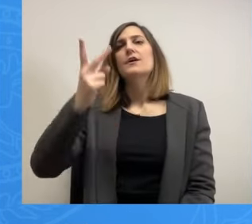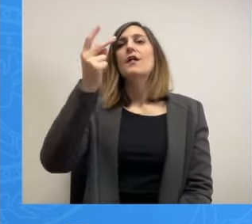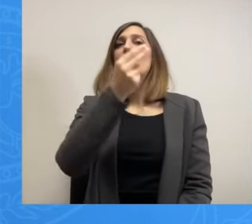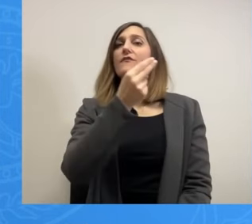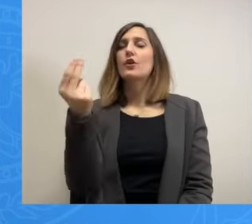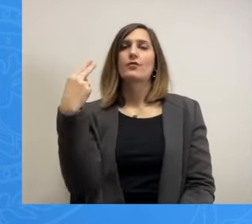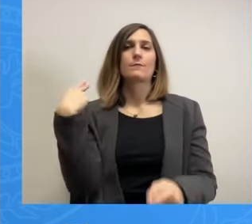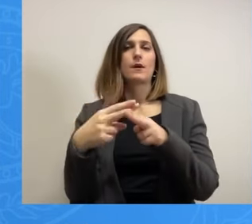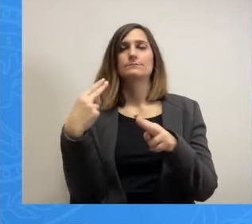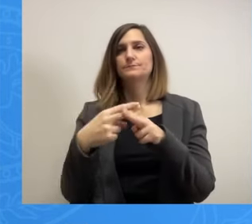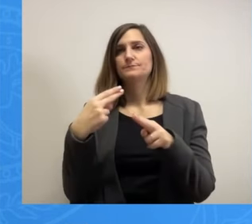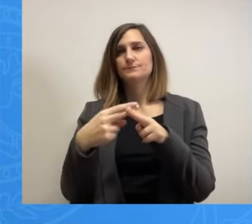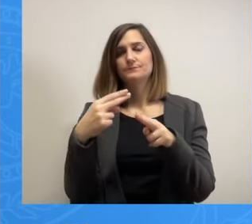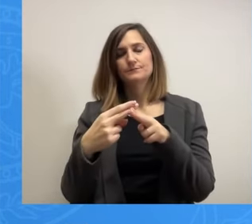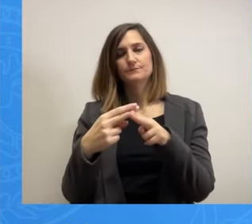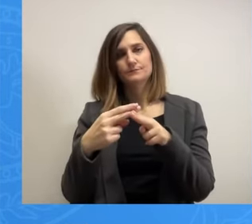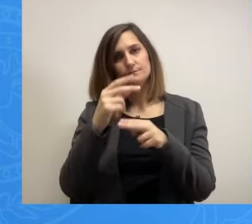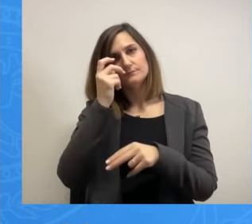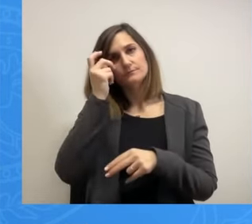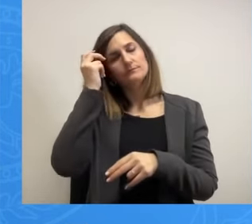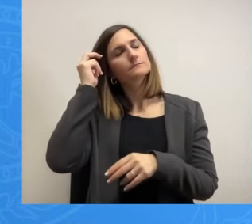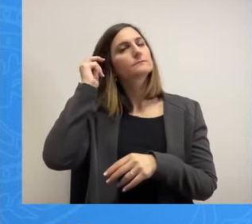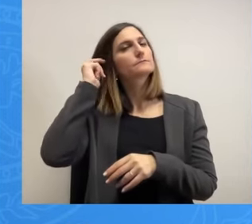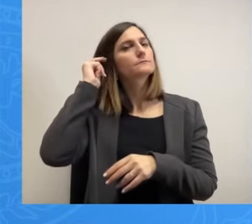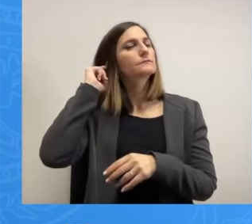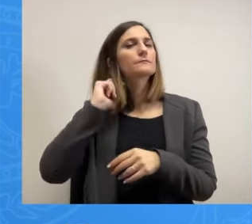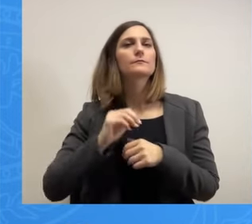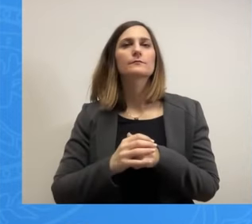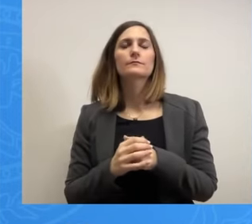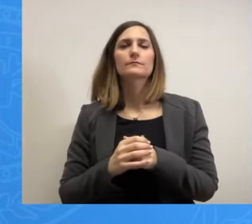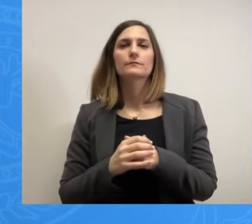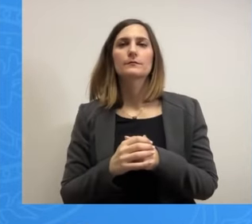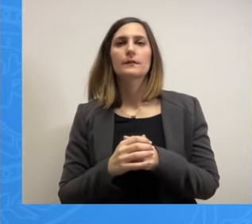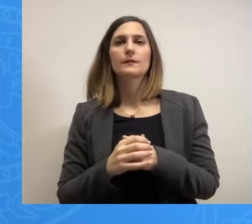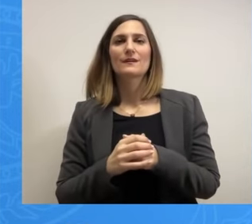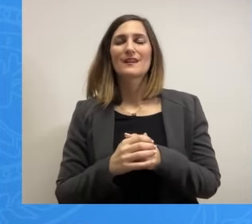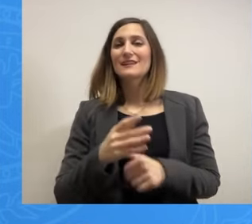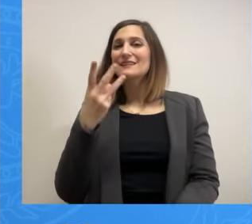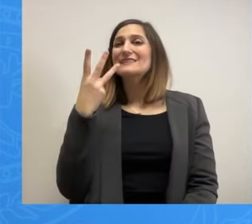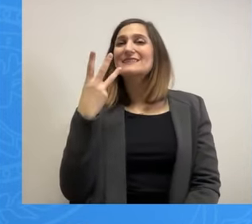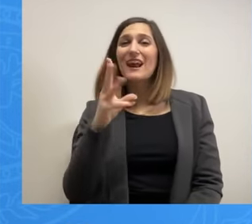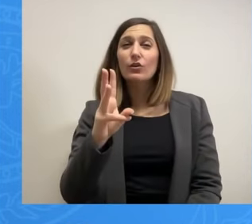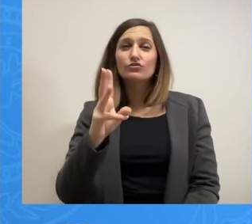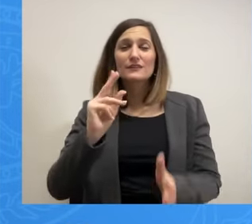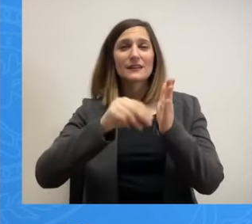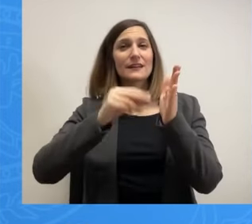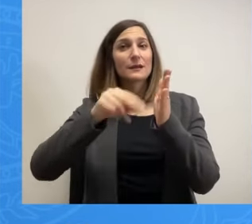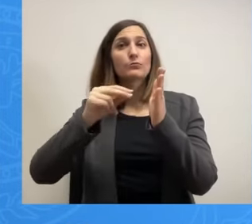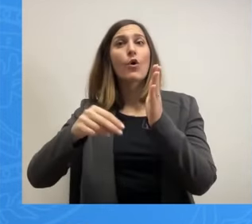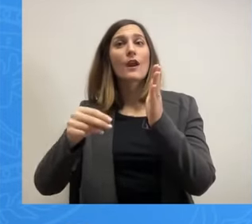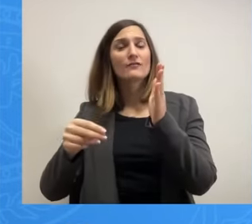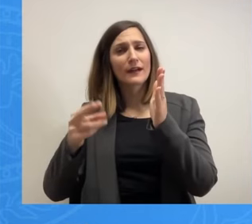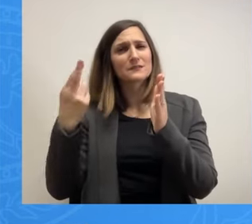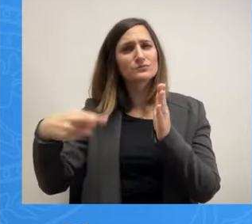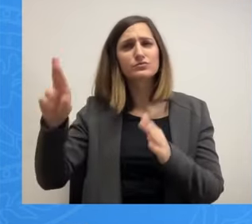σημαντικό επίσης, είναι ότι η κατάθεση 300 και πάνω υπογραφών από τους